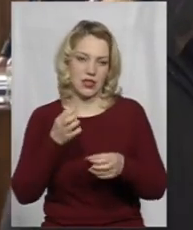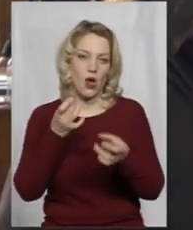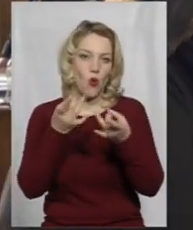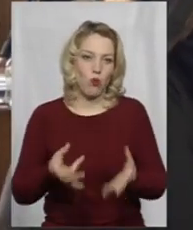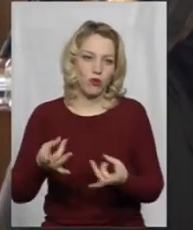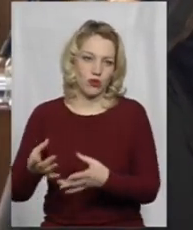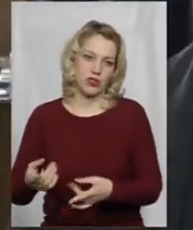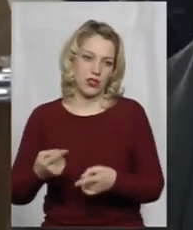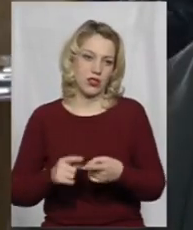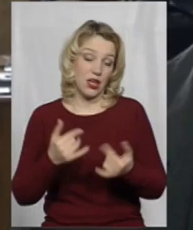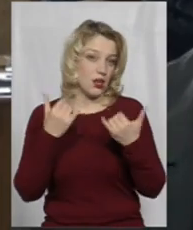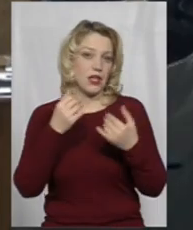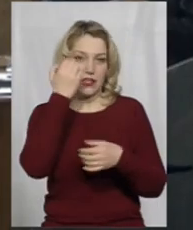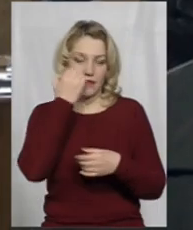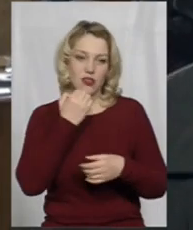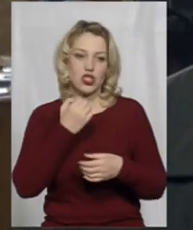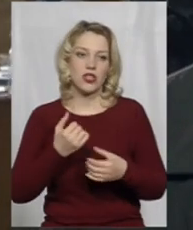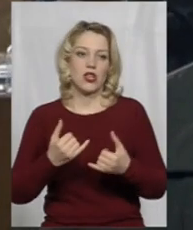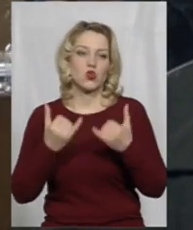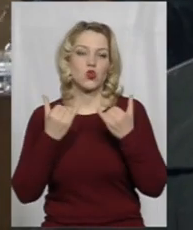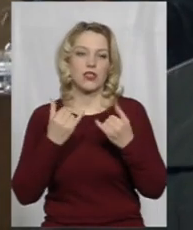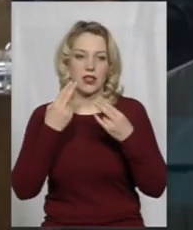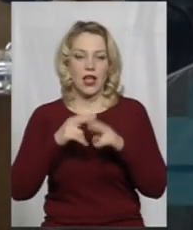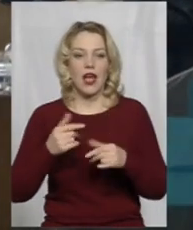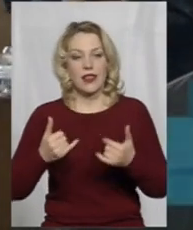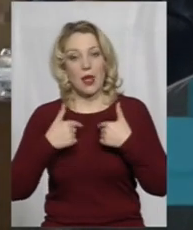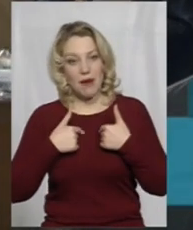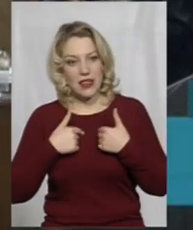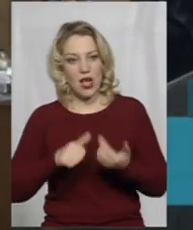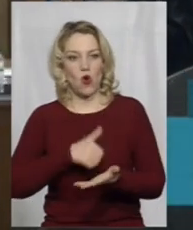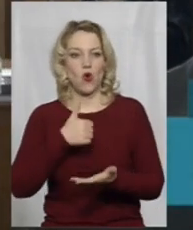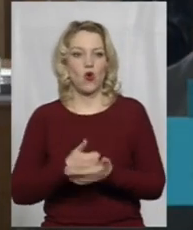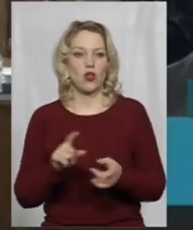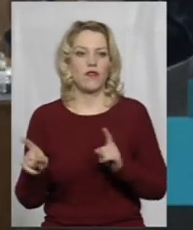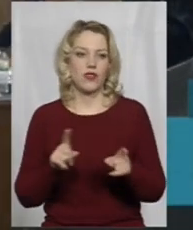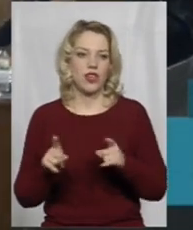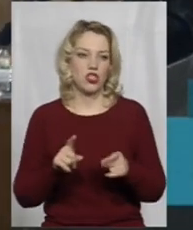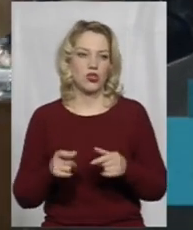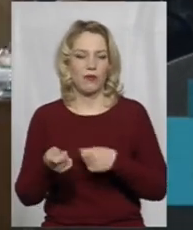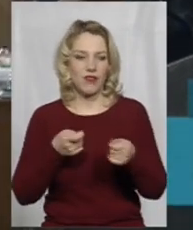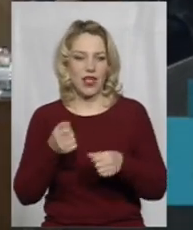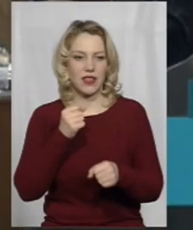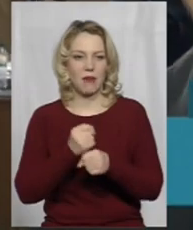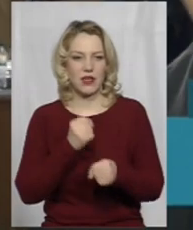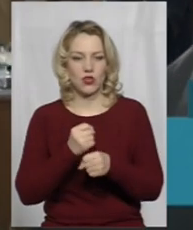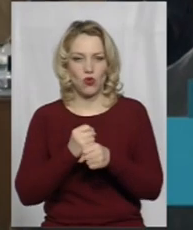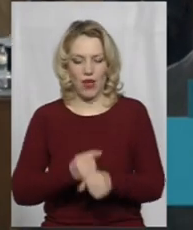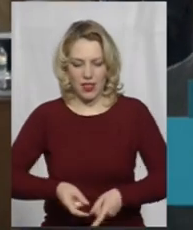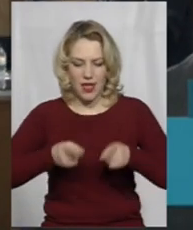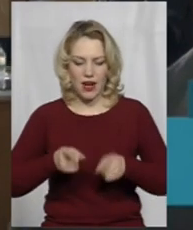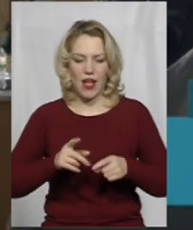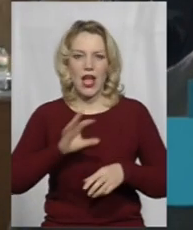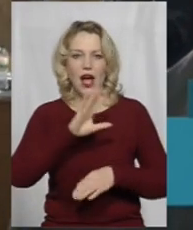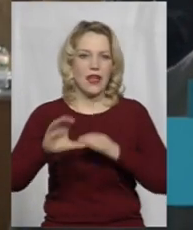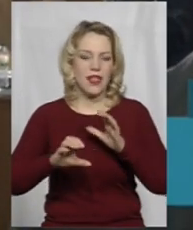благодаря сучасним технологіям. Для мене найголовніше. Для мене головне, щоб рада працювала реально, а не під диригування чи якісь